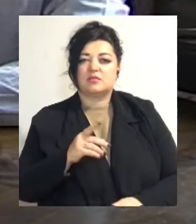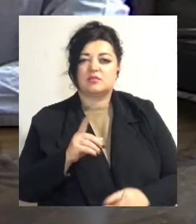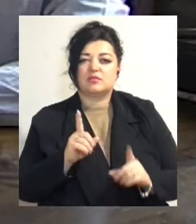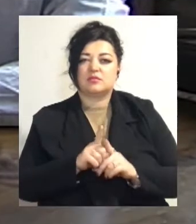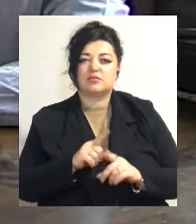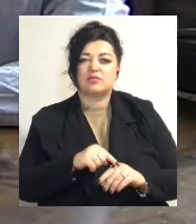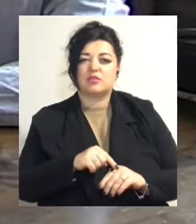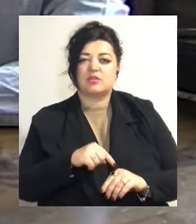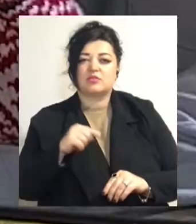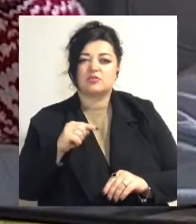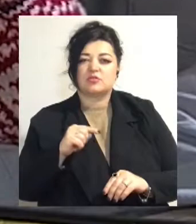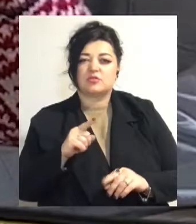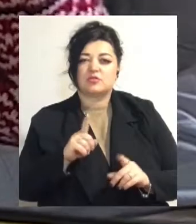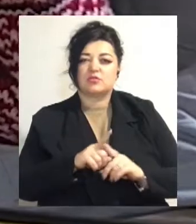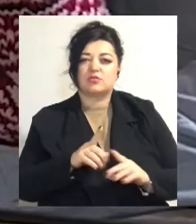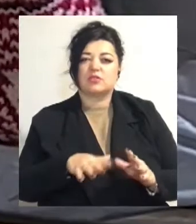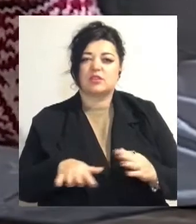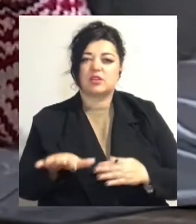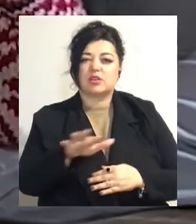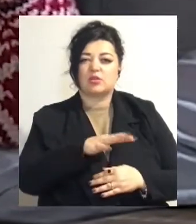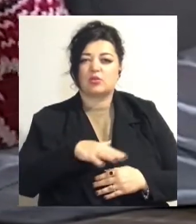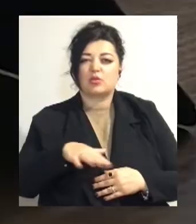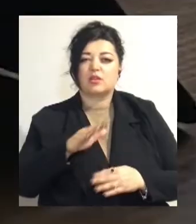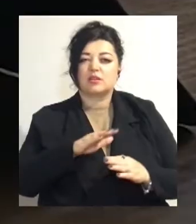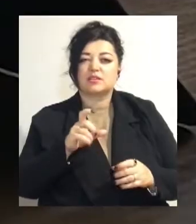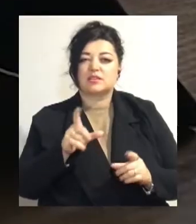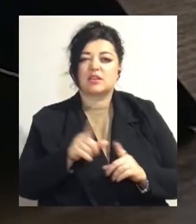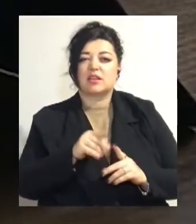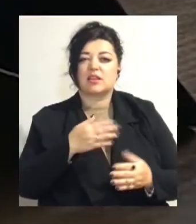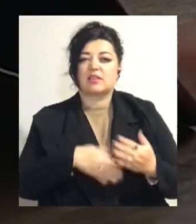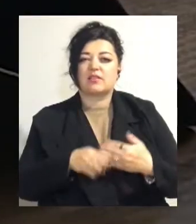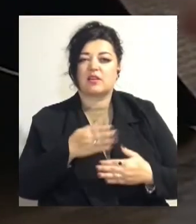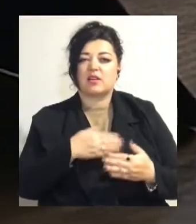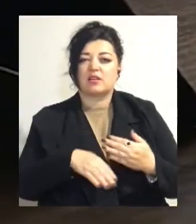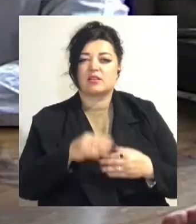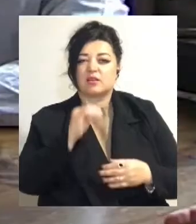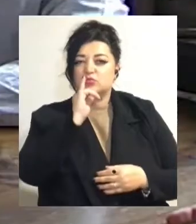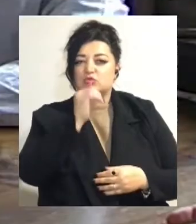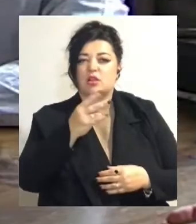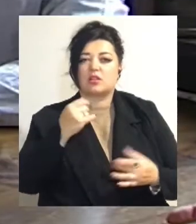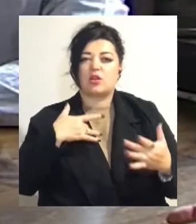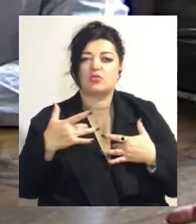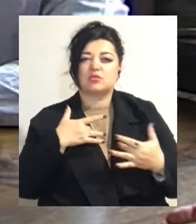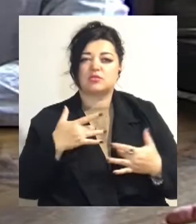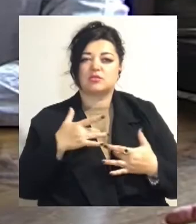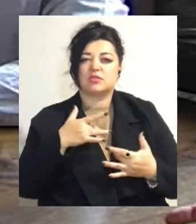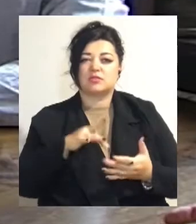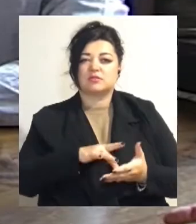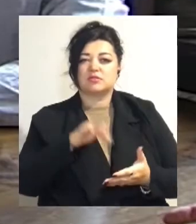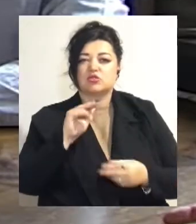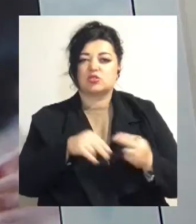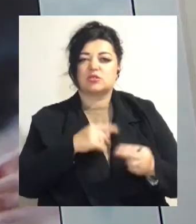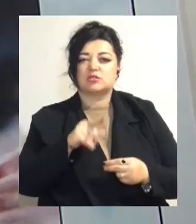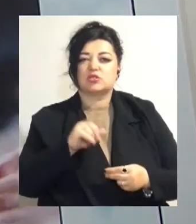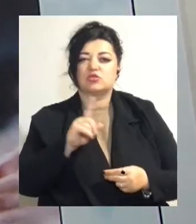сміявся в коридорі. Дитину з інвалідністю не пускали на концерт Національного філармонійного оркестру через те, що вона гучно